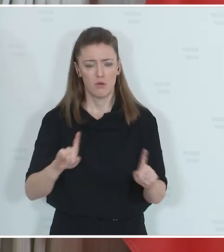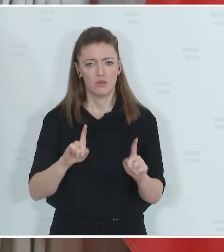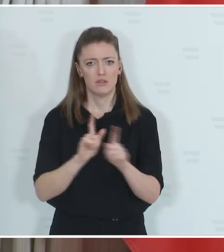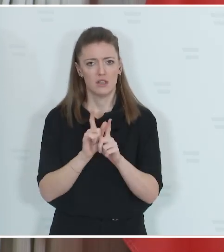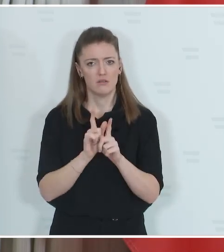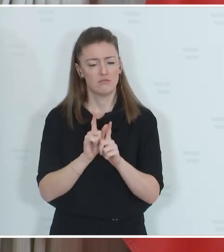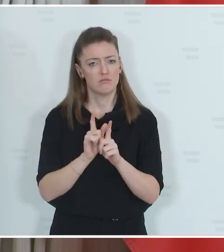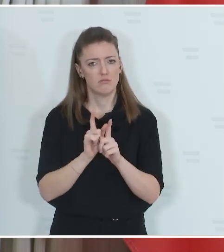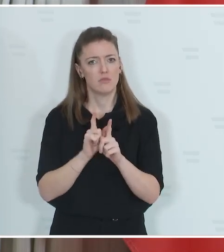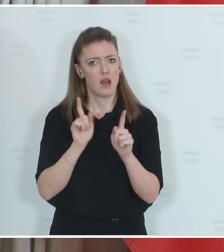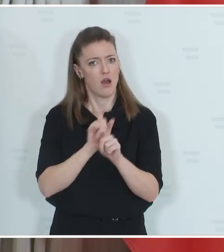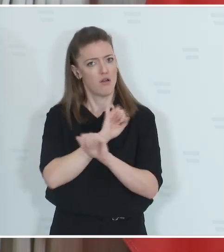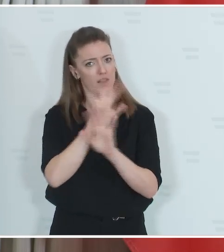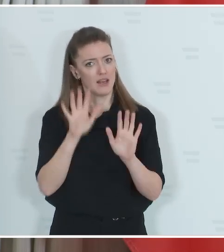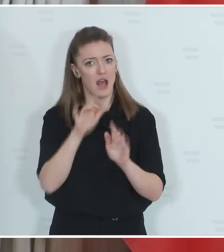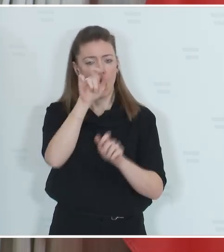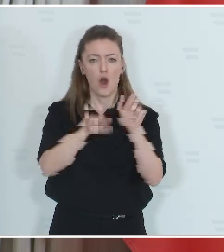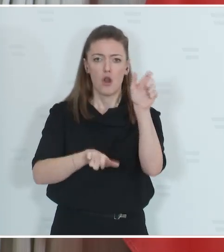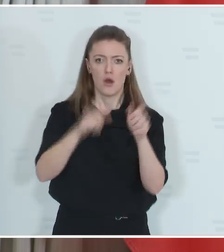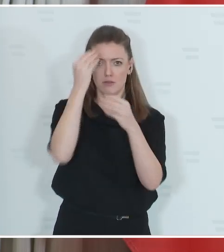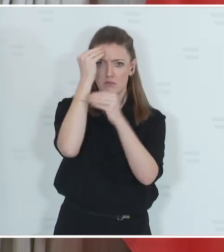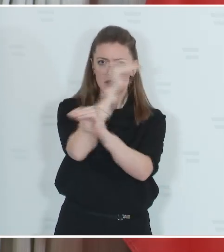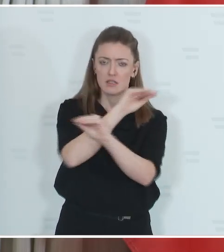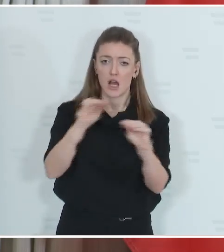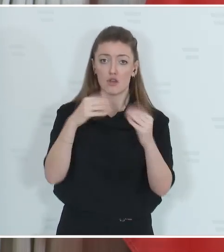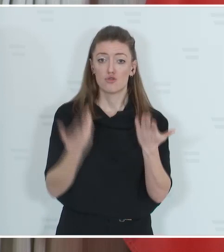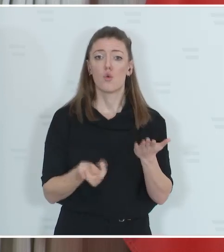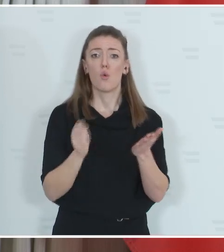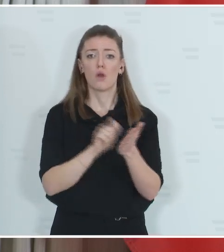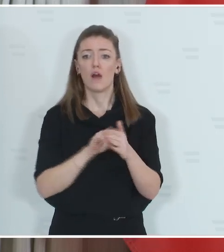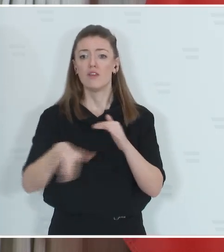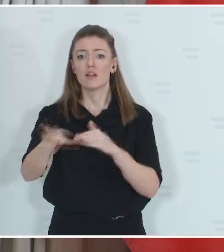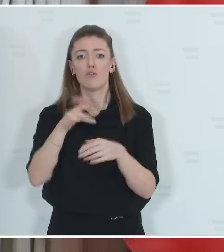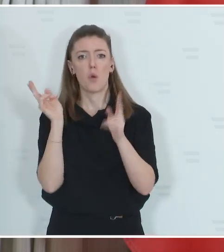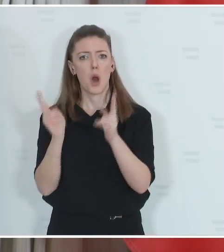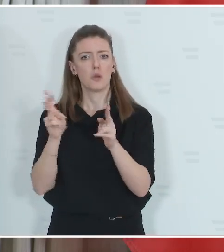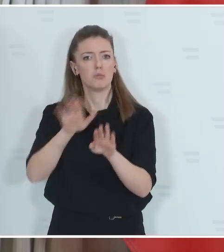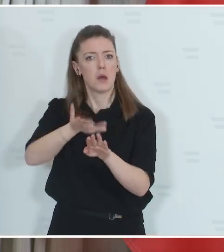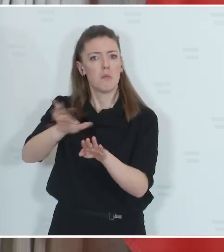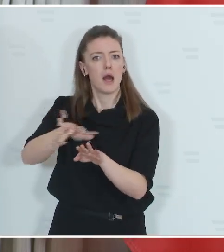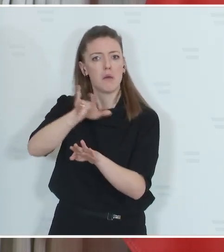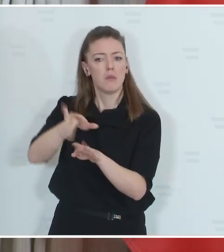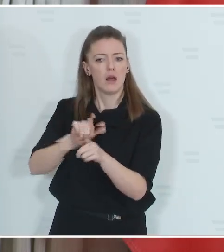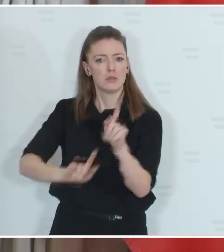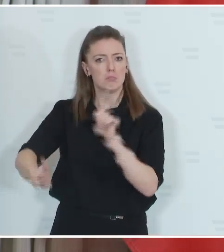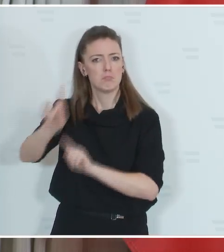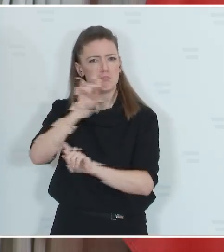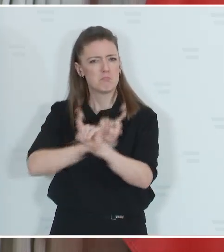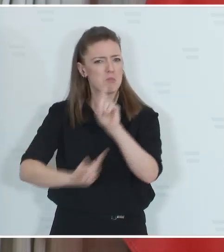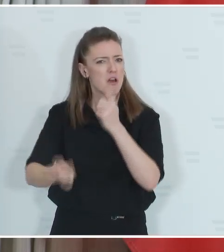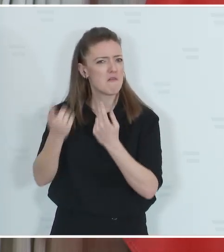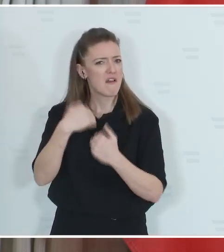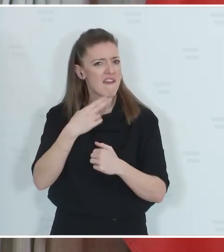den Leuten zu sagen, der Erwerb eines Tieres irgendwo auf einem Autobahnparkplatz aus dubioser Quelle oder nicht